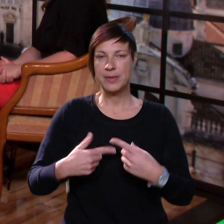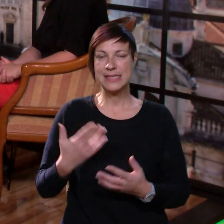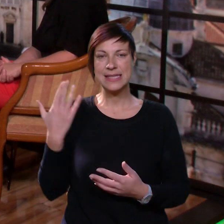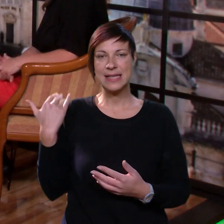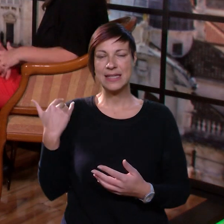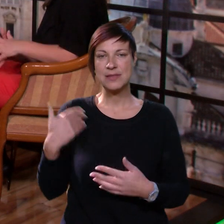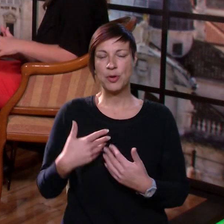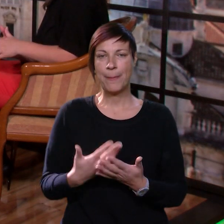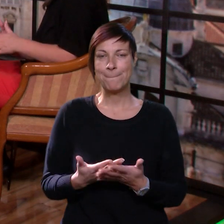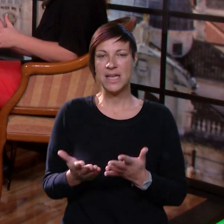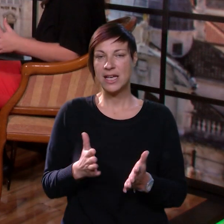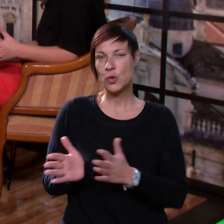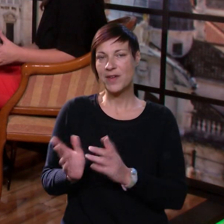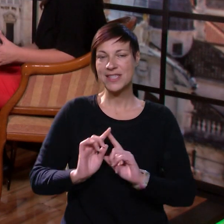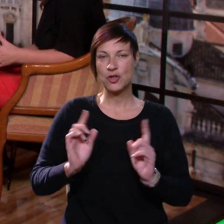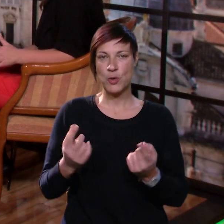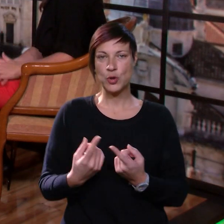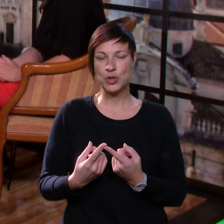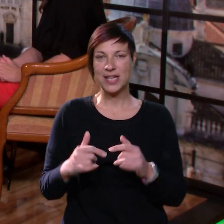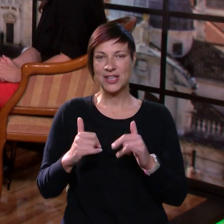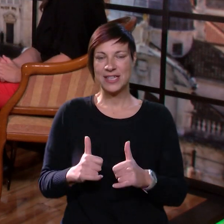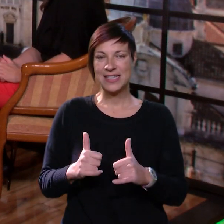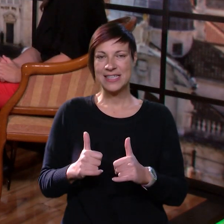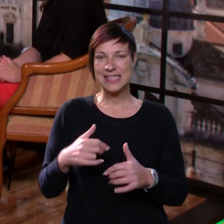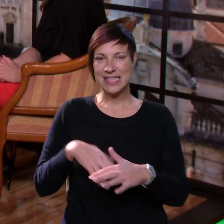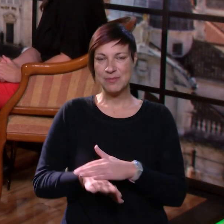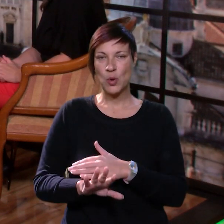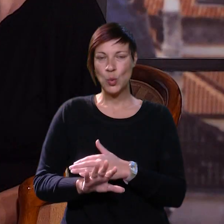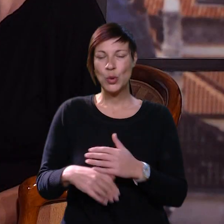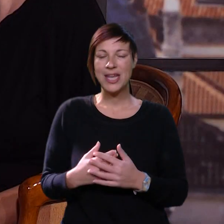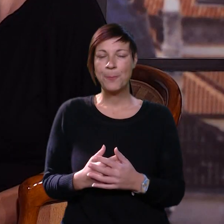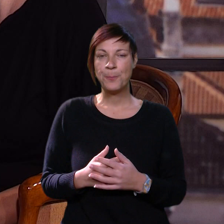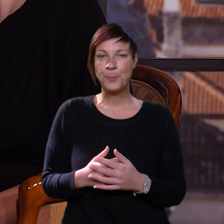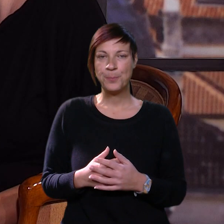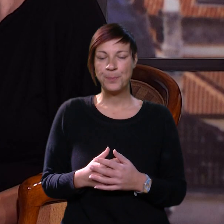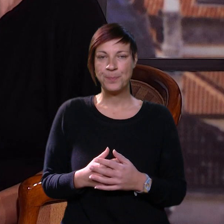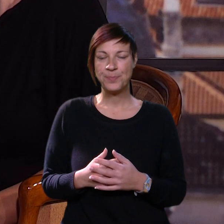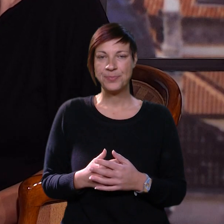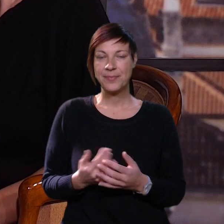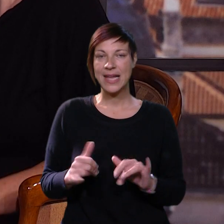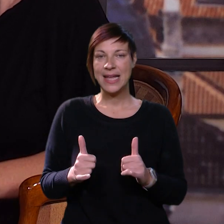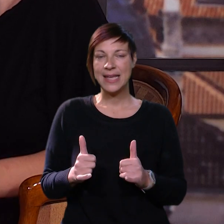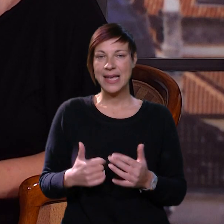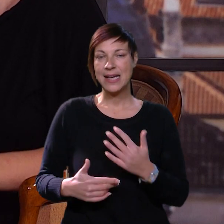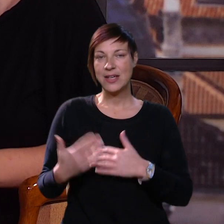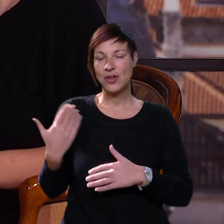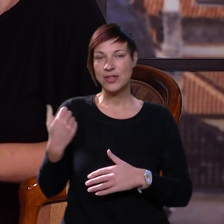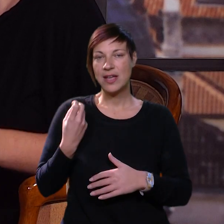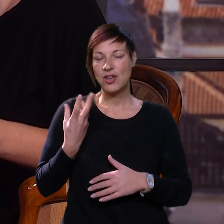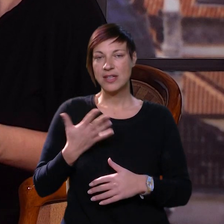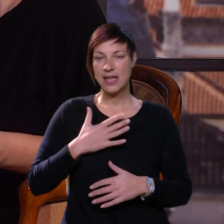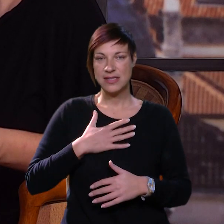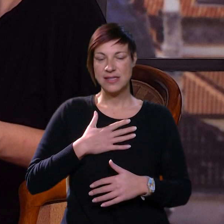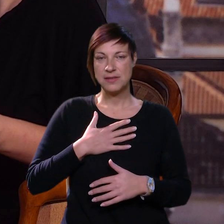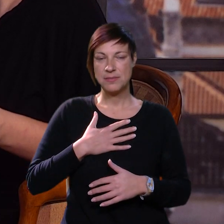Do duše tada smo bili nekak u vanjskom okruženju, sada smo ipak u studiju. Je li se od onda,